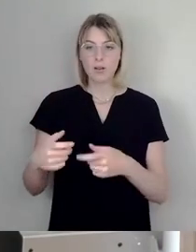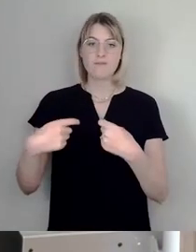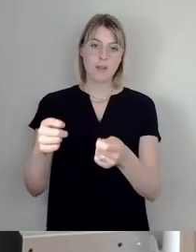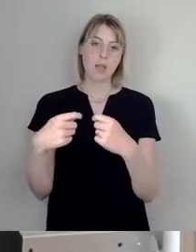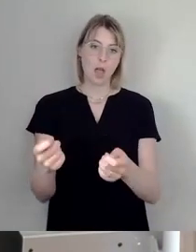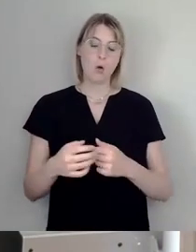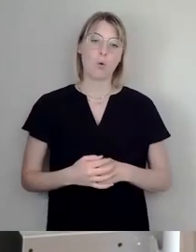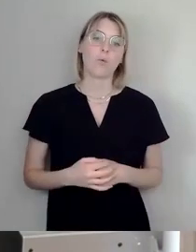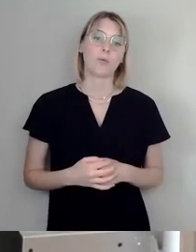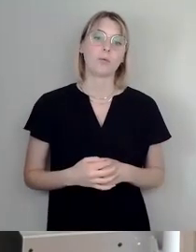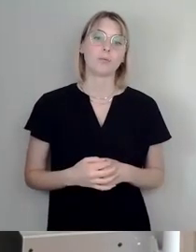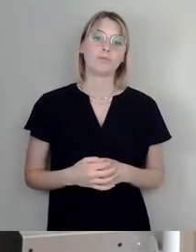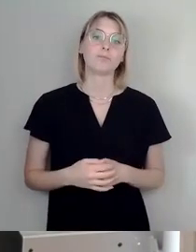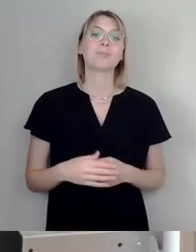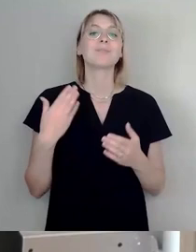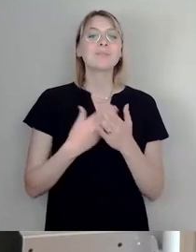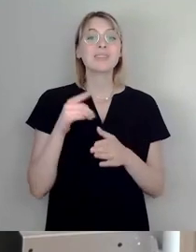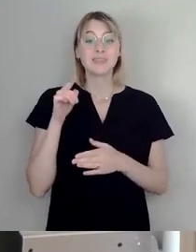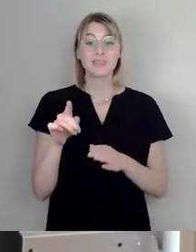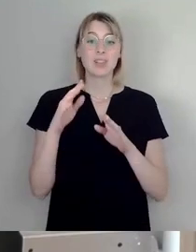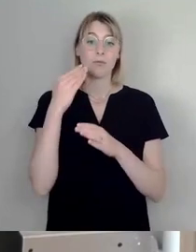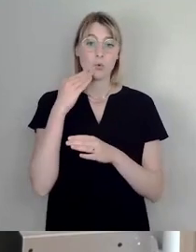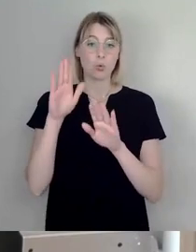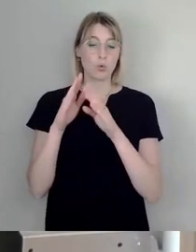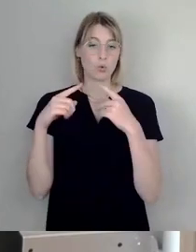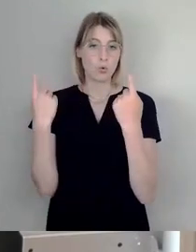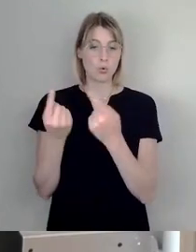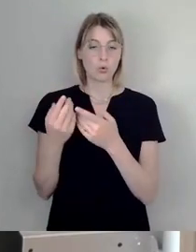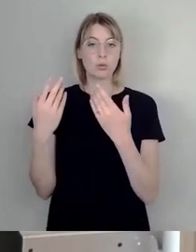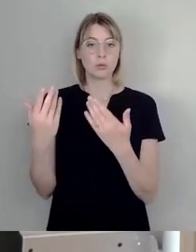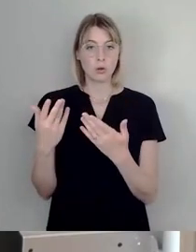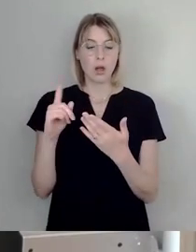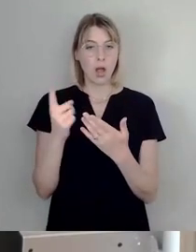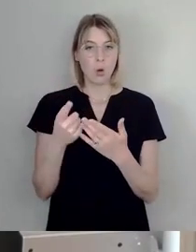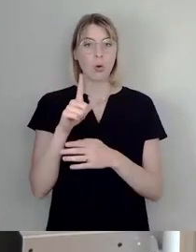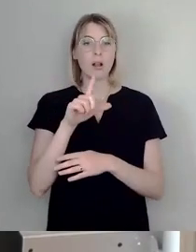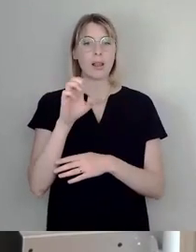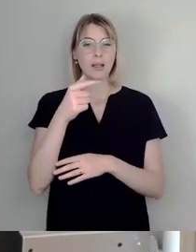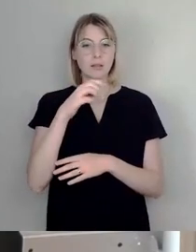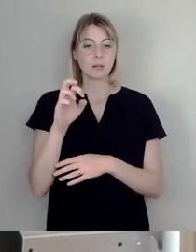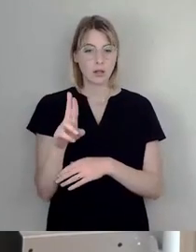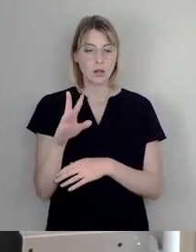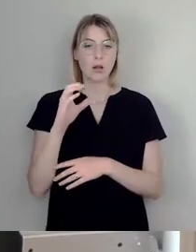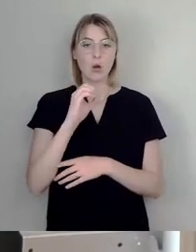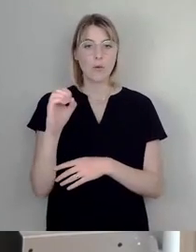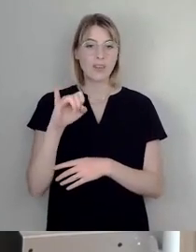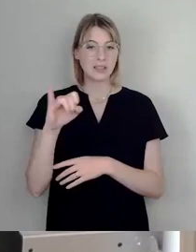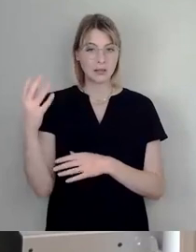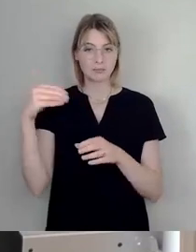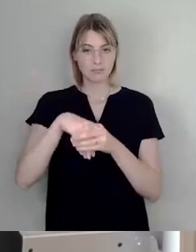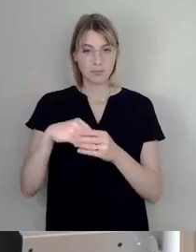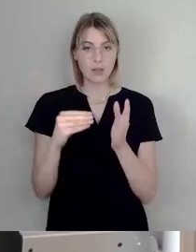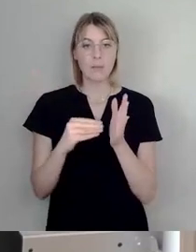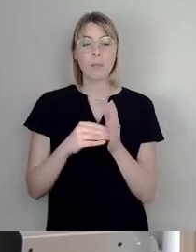Und diese Wohnungen, das steht auch in diesem Letter of Intent drin, sind im Prinzip sowohl, was die